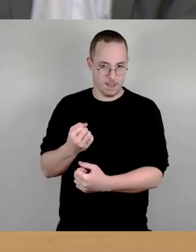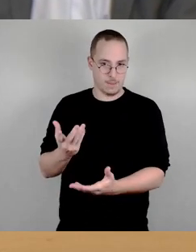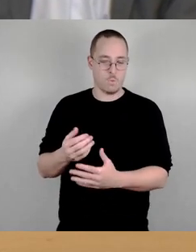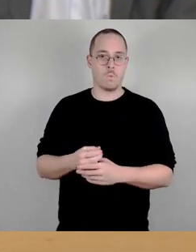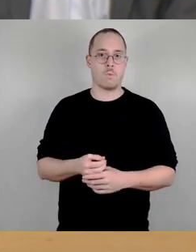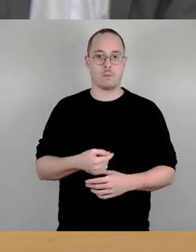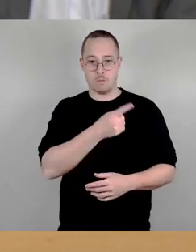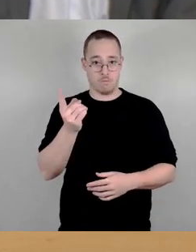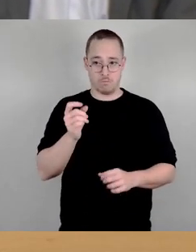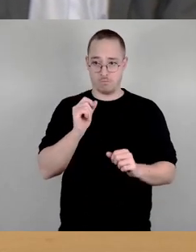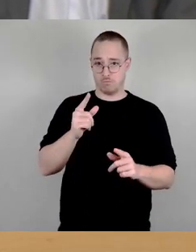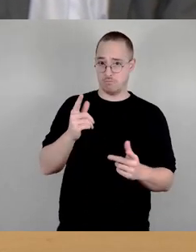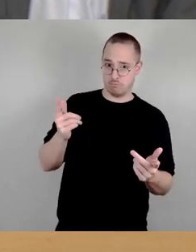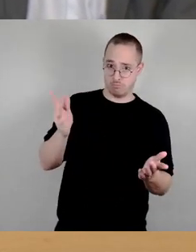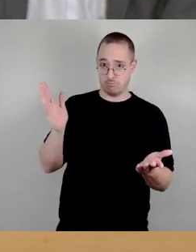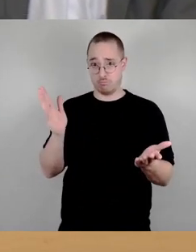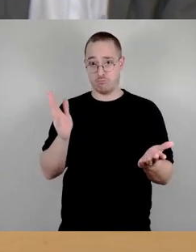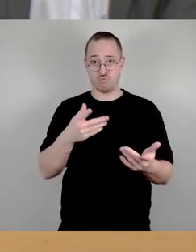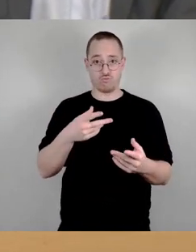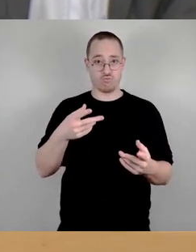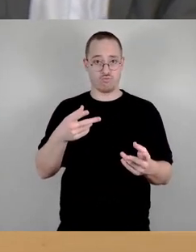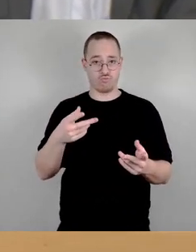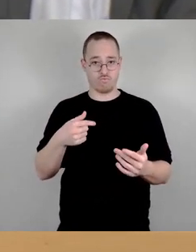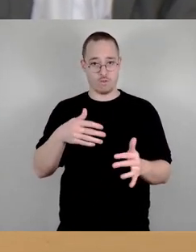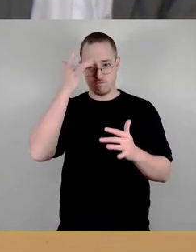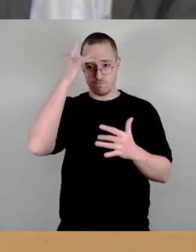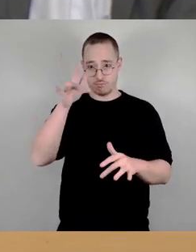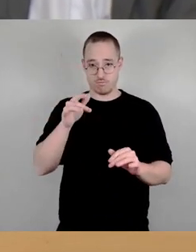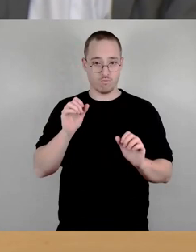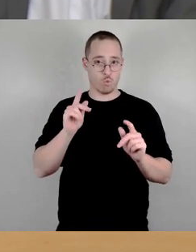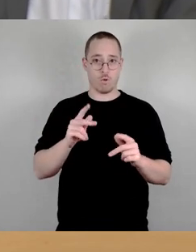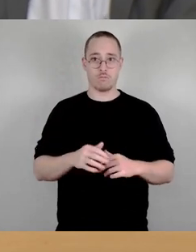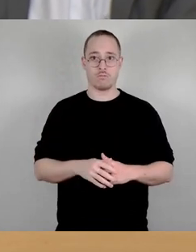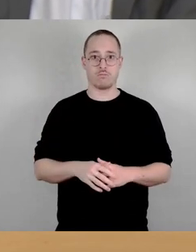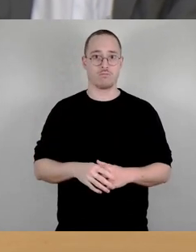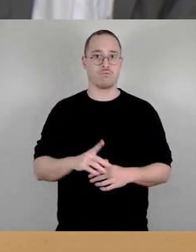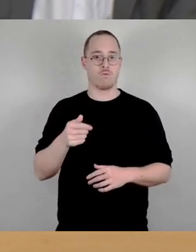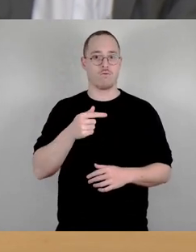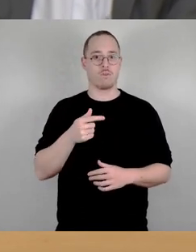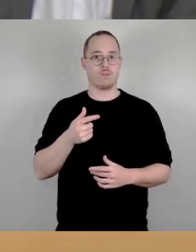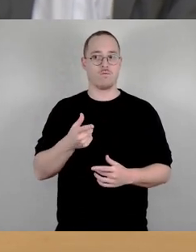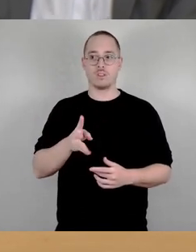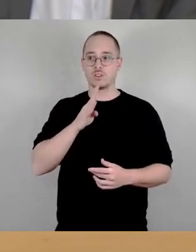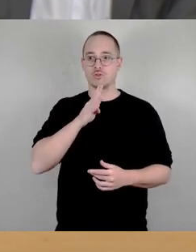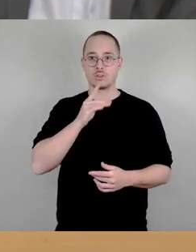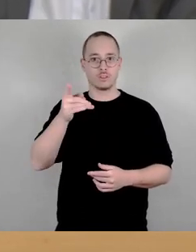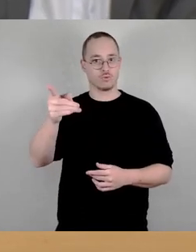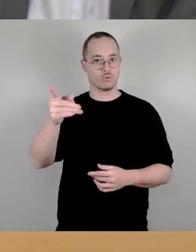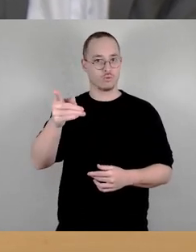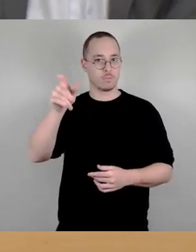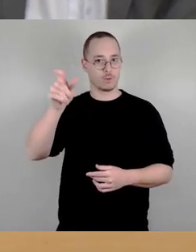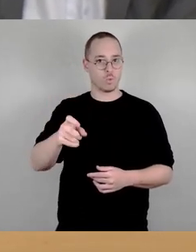ist und von dem Rat akzeptiert wird, dass ein Beitrag verlesen wird, dann